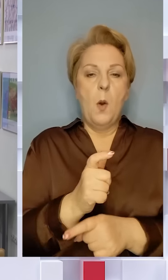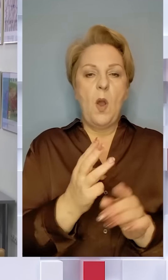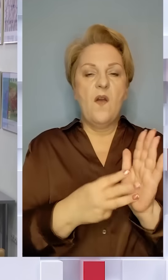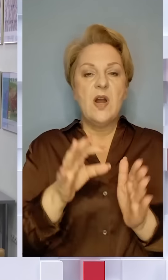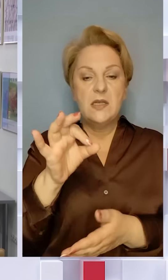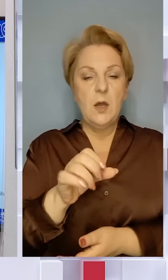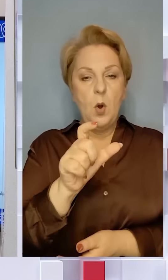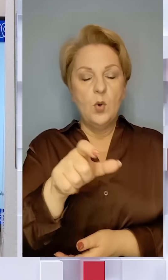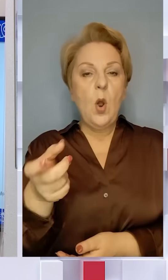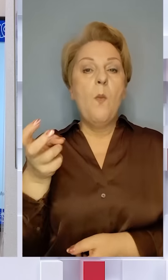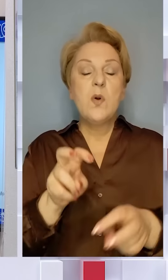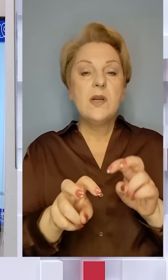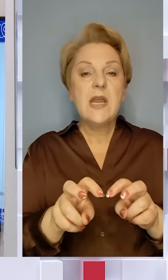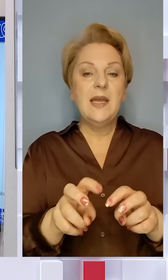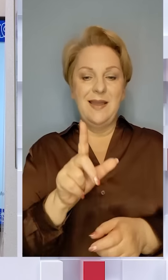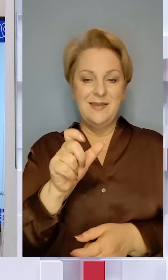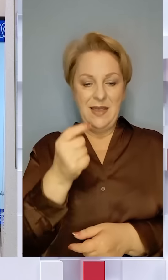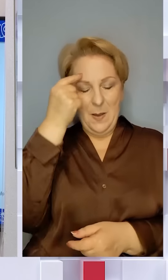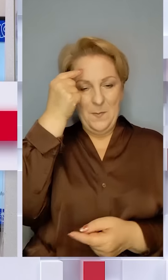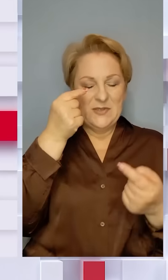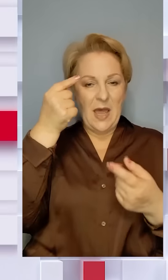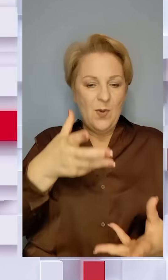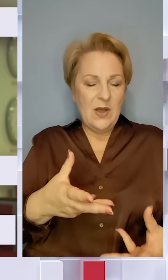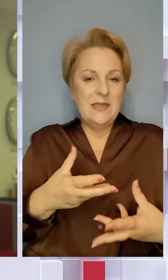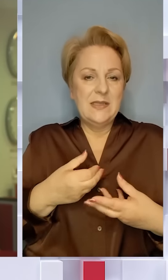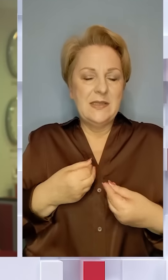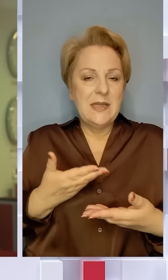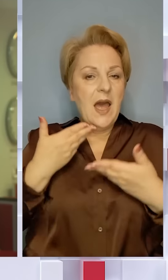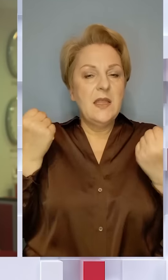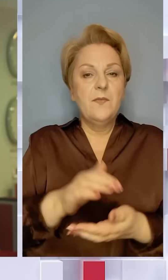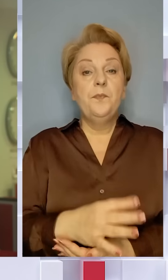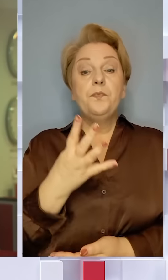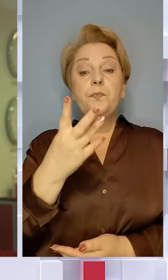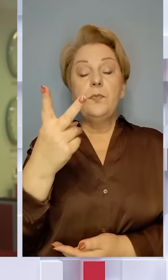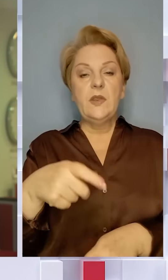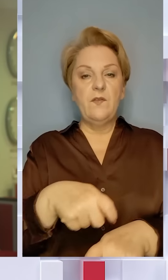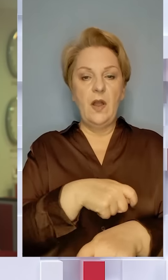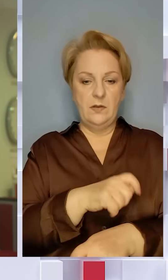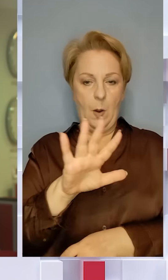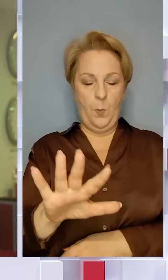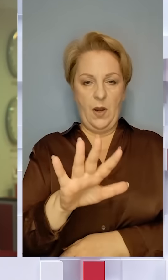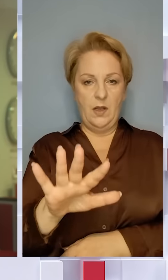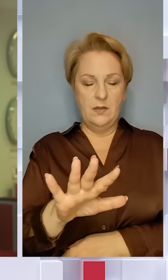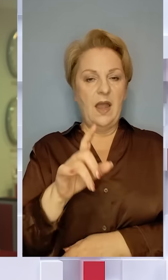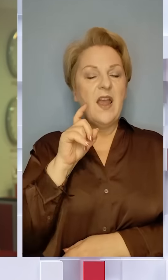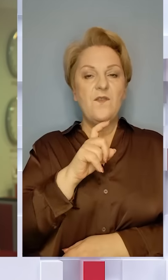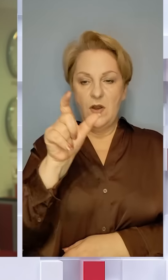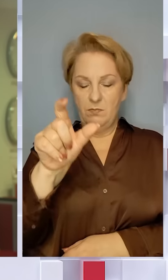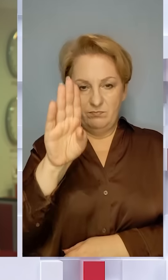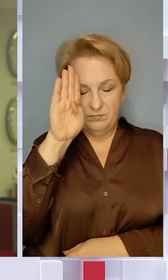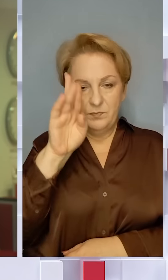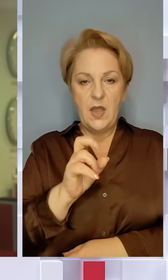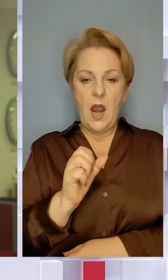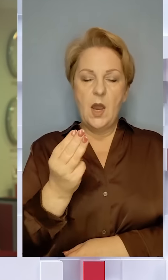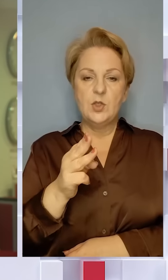% людей приходять по психологічне розвантаження. 42 кілометри за 5 годин. Вінничанин. Роман